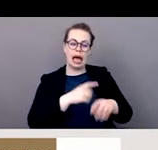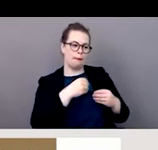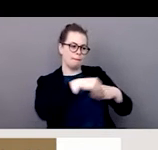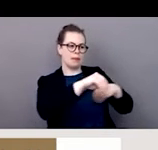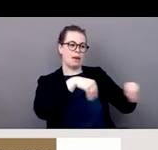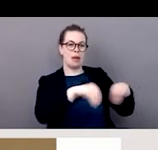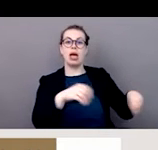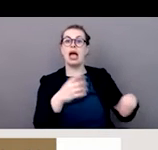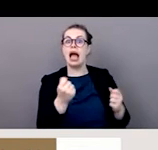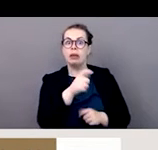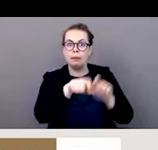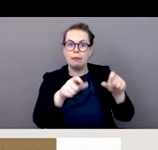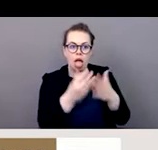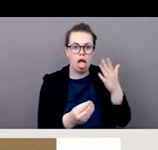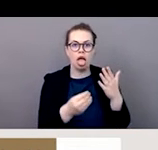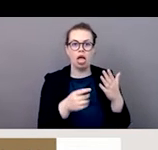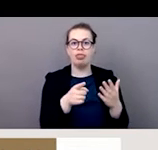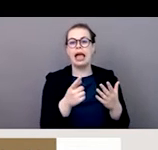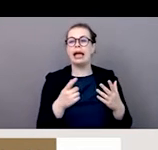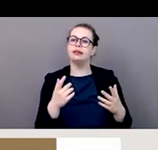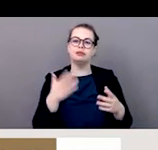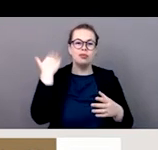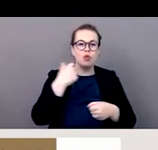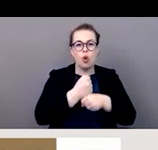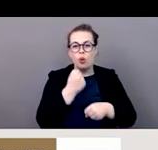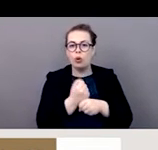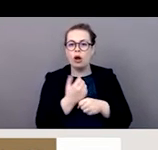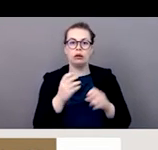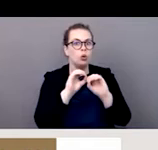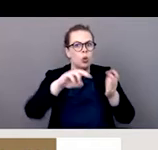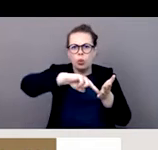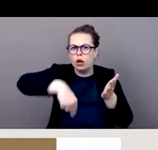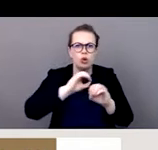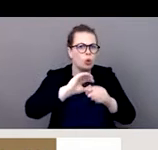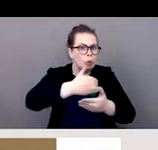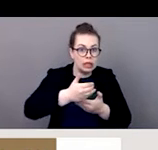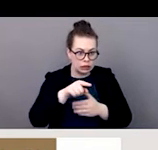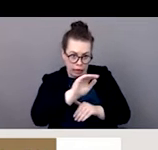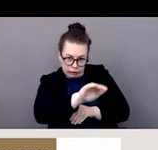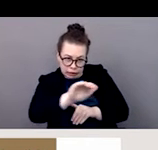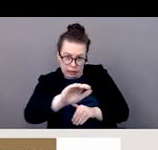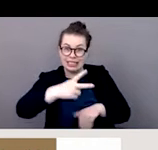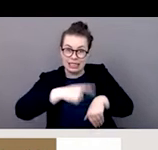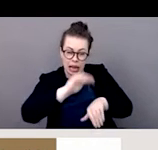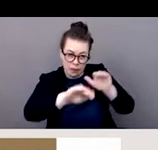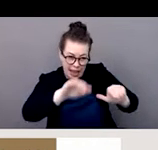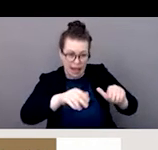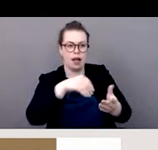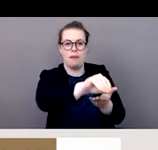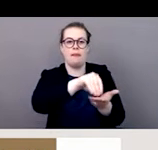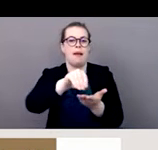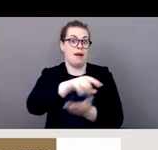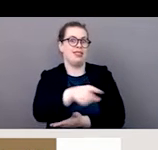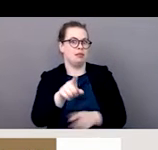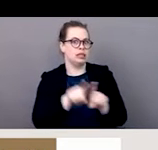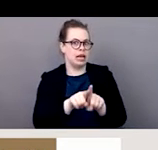qui ont été laissés de côté lors de cette période pandémique. Il faut citer certains de ces exemples. Le troisième point, nous avons aussi